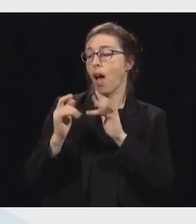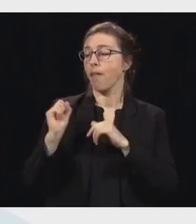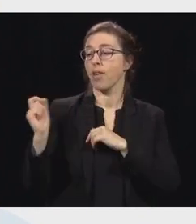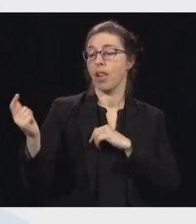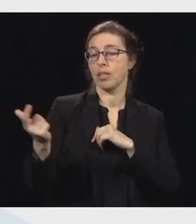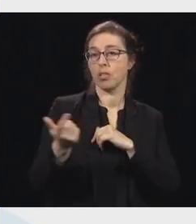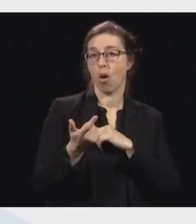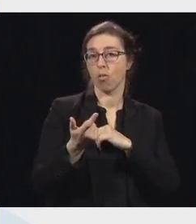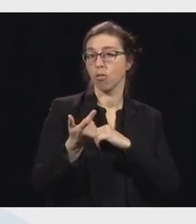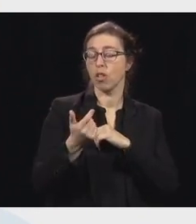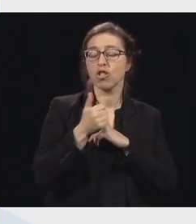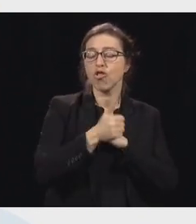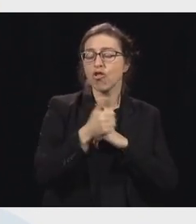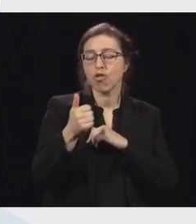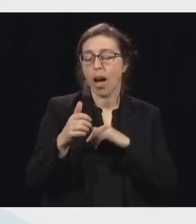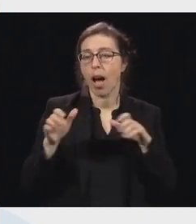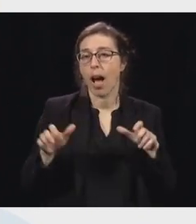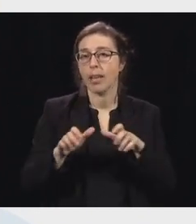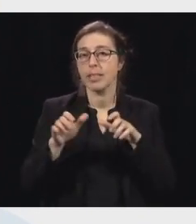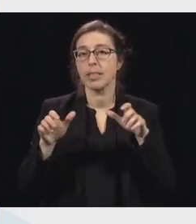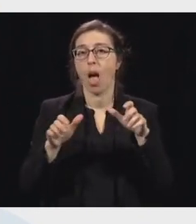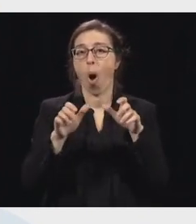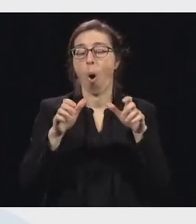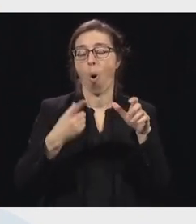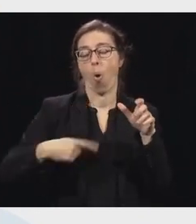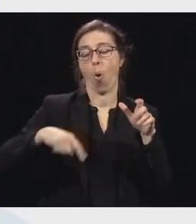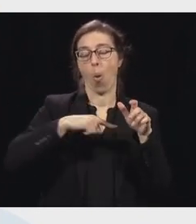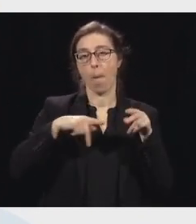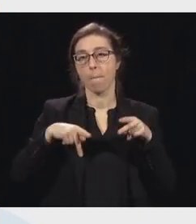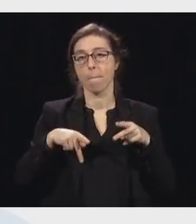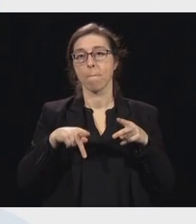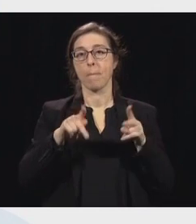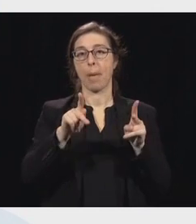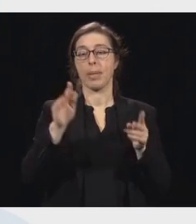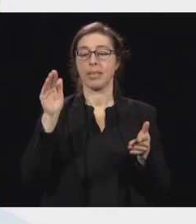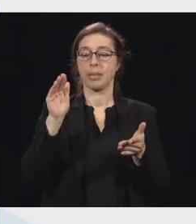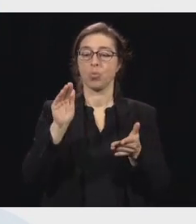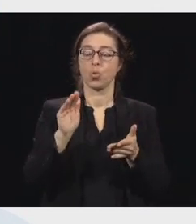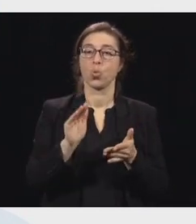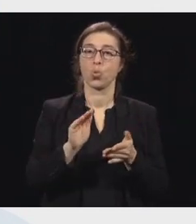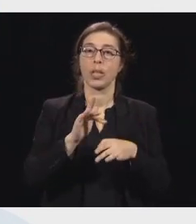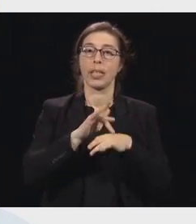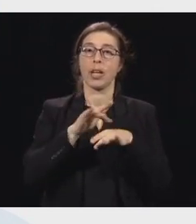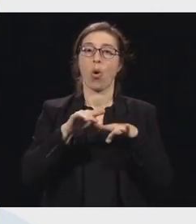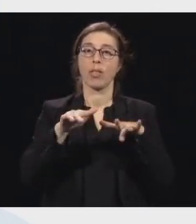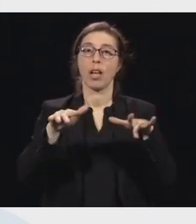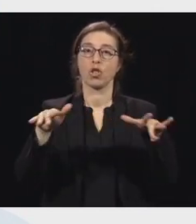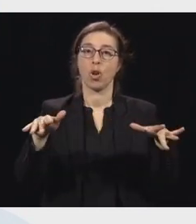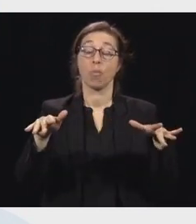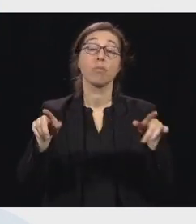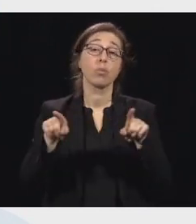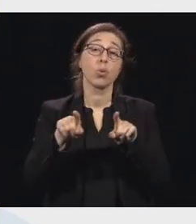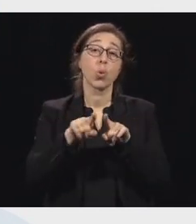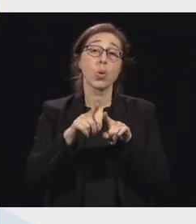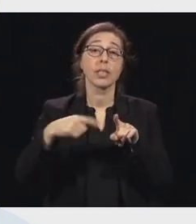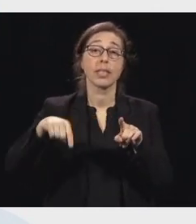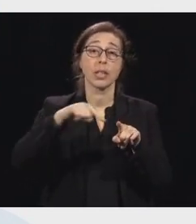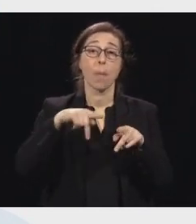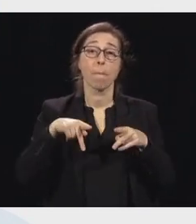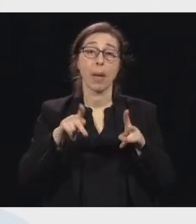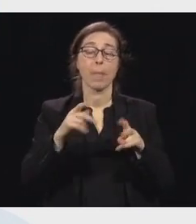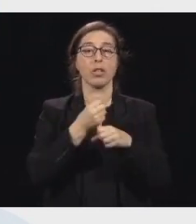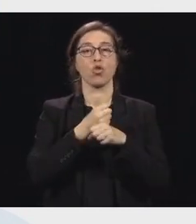va nous permettre de limiter la contagion et va nous permettre de sauver des vies.